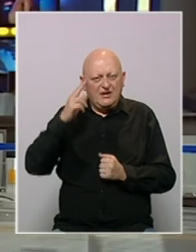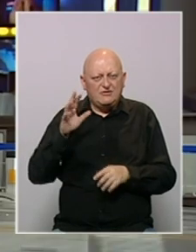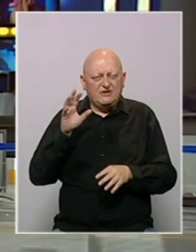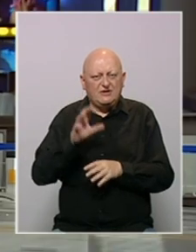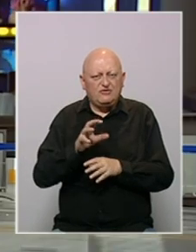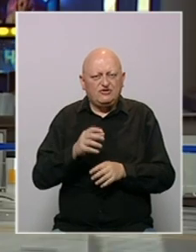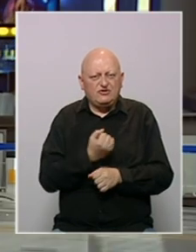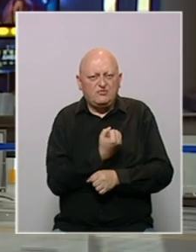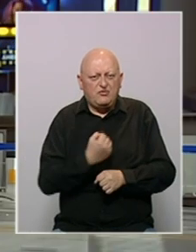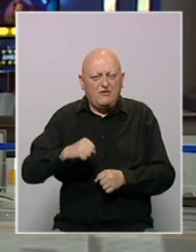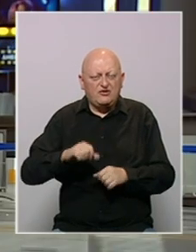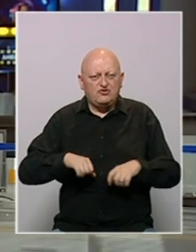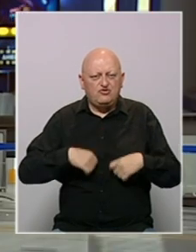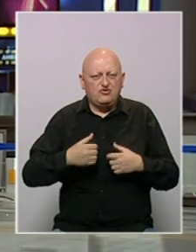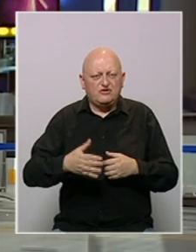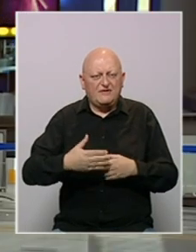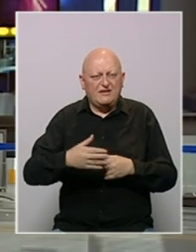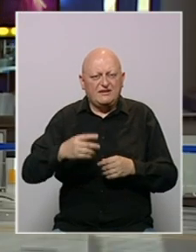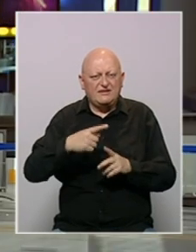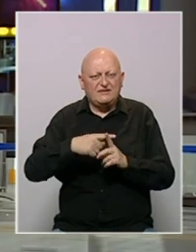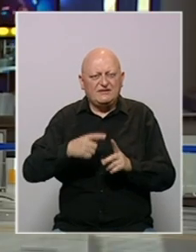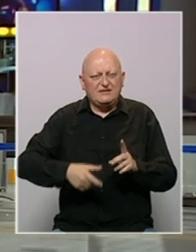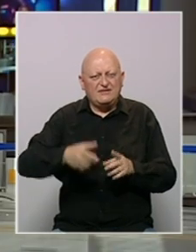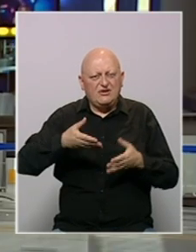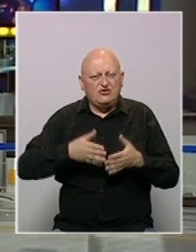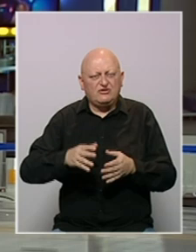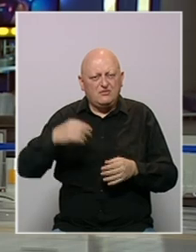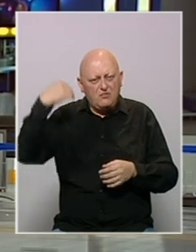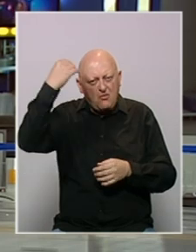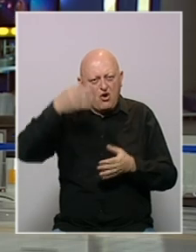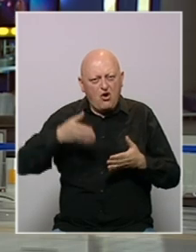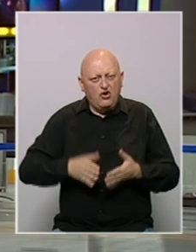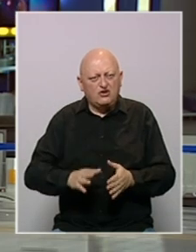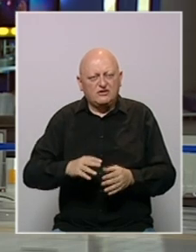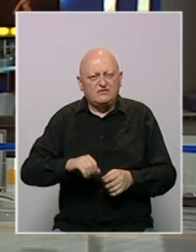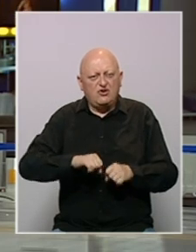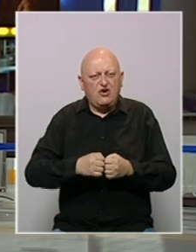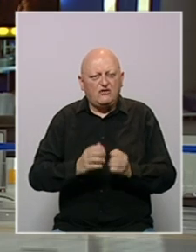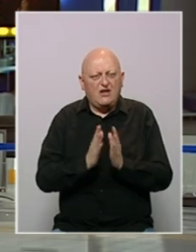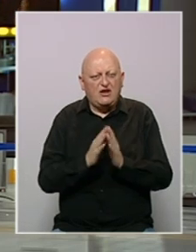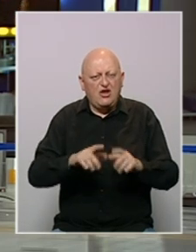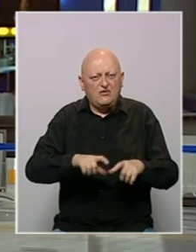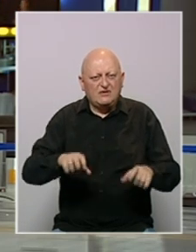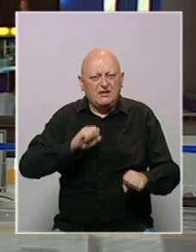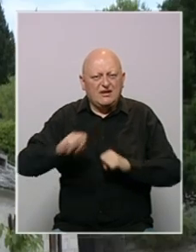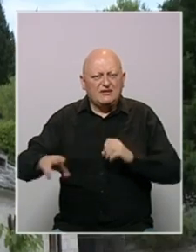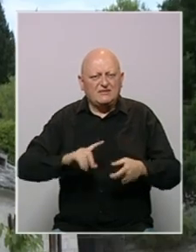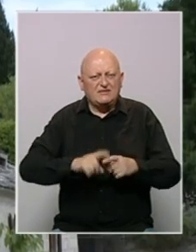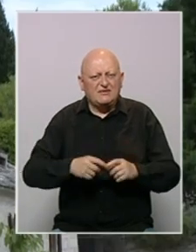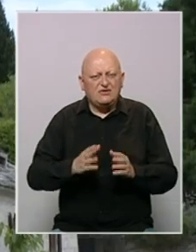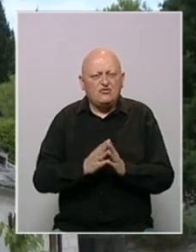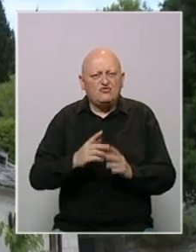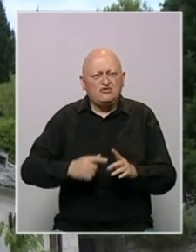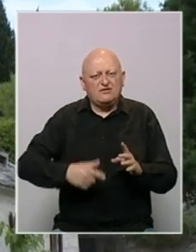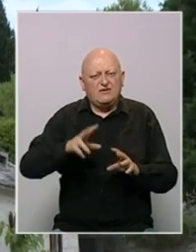Nepoznati počinioci provalili su jutro s vrata crkve rođenja presvjete bogorodice, oskrnavili oltar, razbacali predmete u